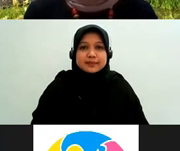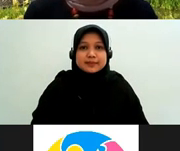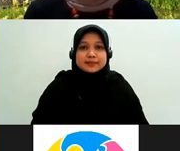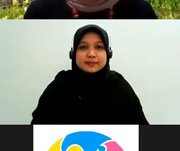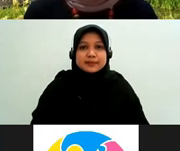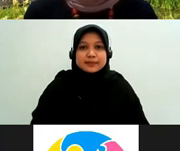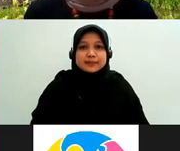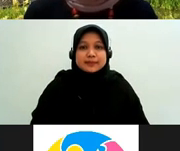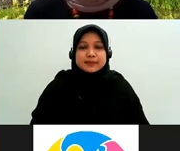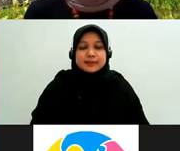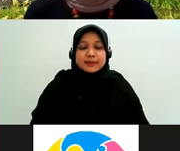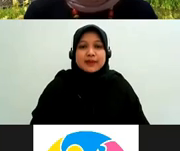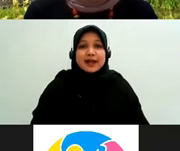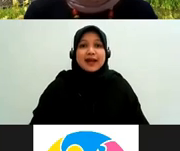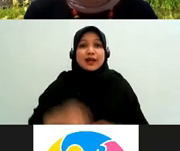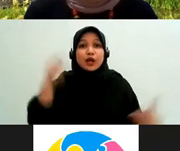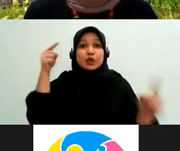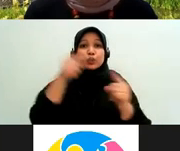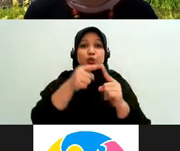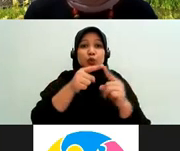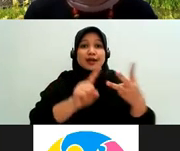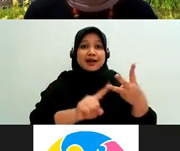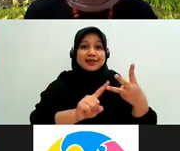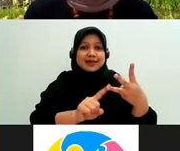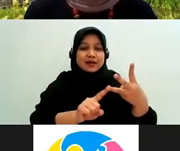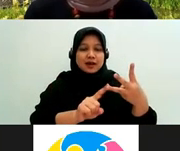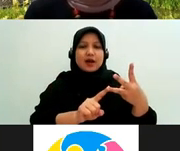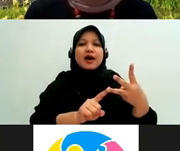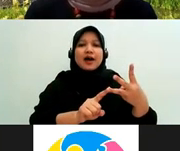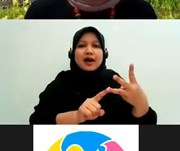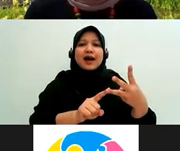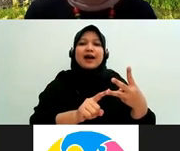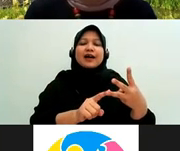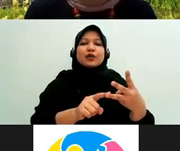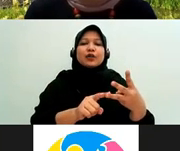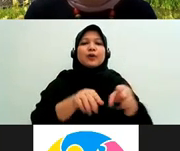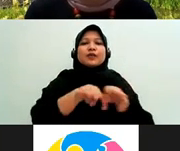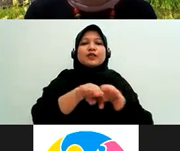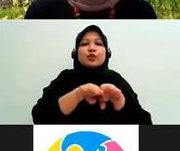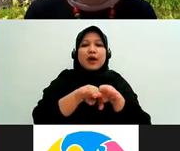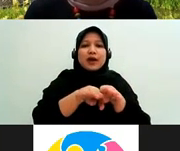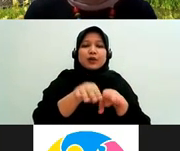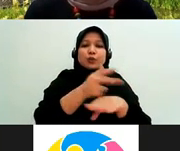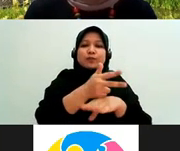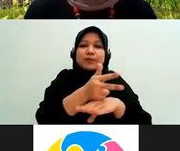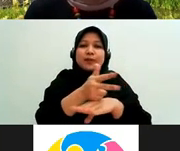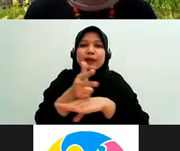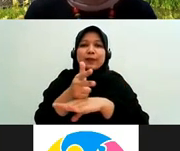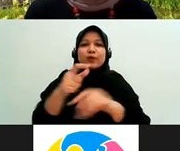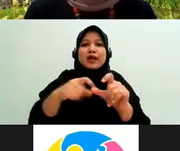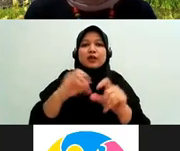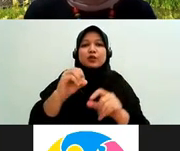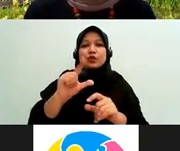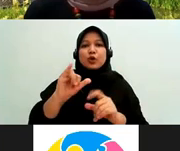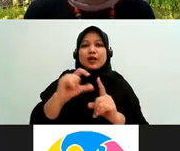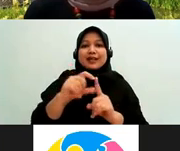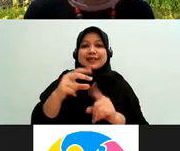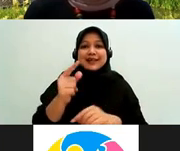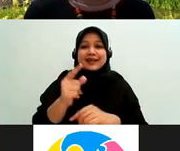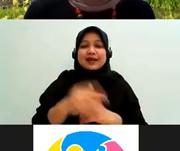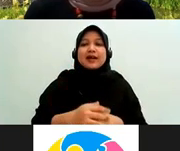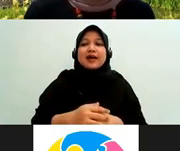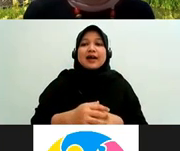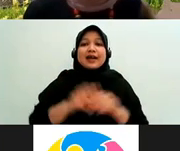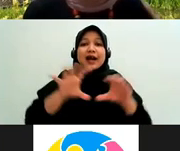tujuan ketiga adalah yang paling sesuai untuk liputan-liputan solider dan kenapa kelas jurnalistik ini